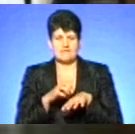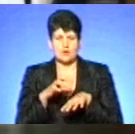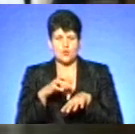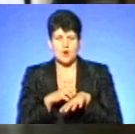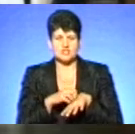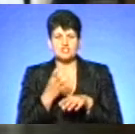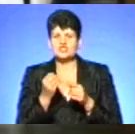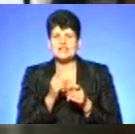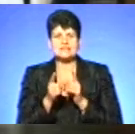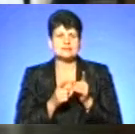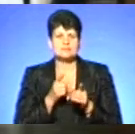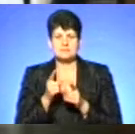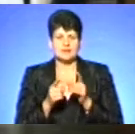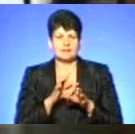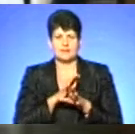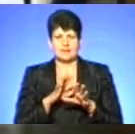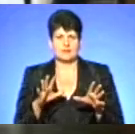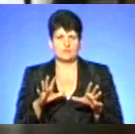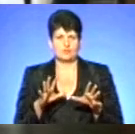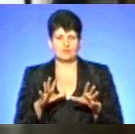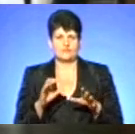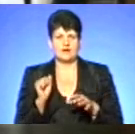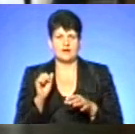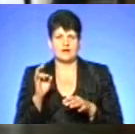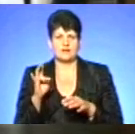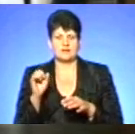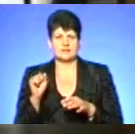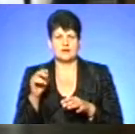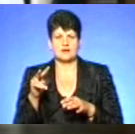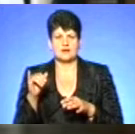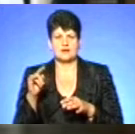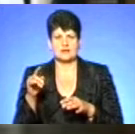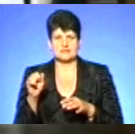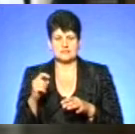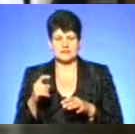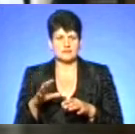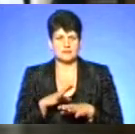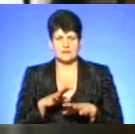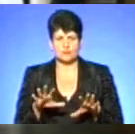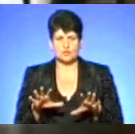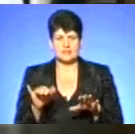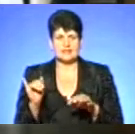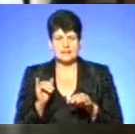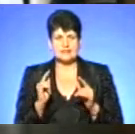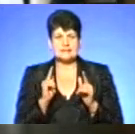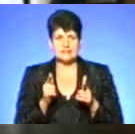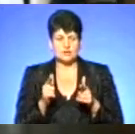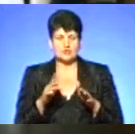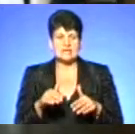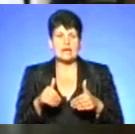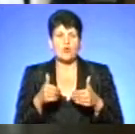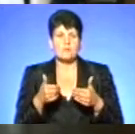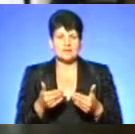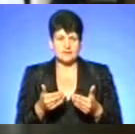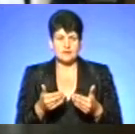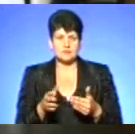було змін в якихось аналізах, в клінічних, лабораторних таких змін дитини не було. І згідно з рекомендацією,